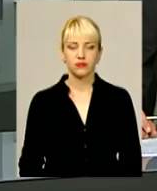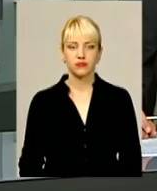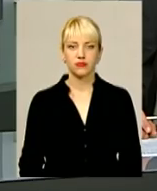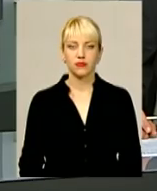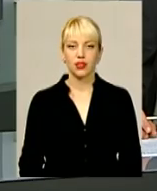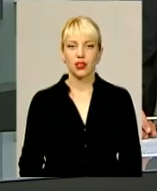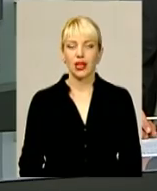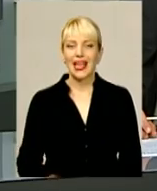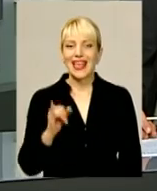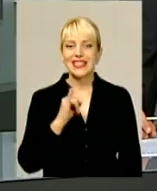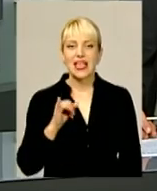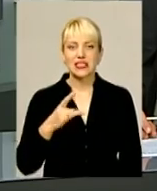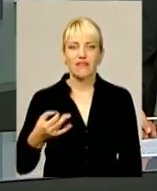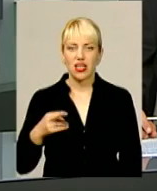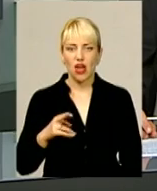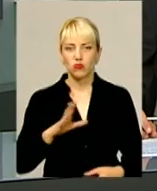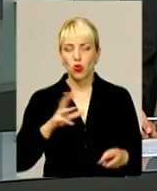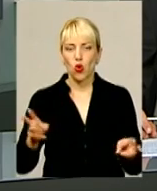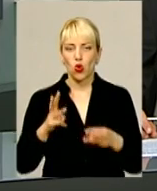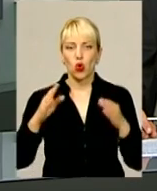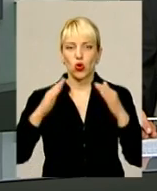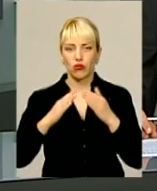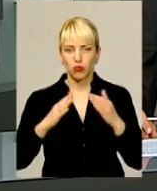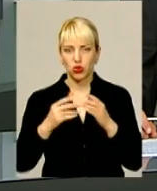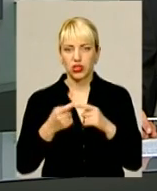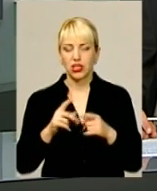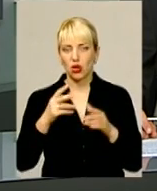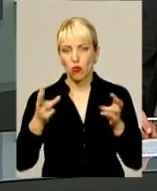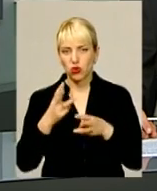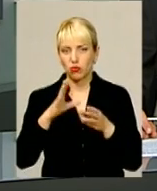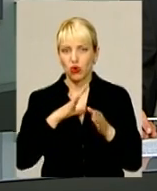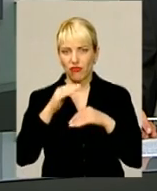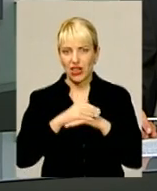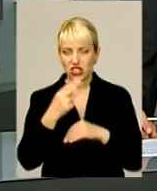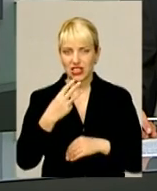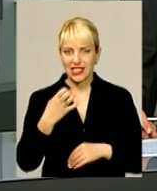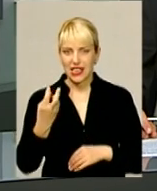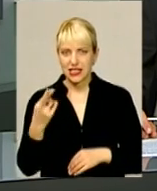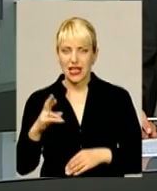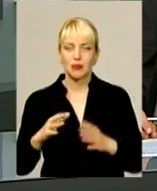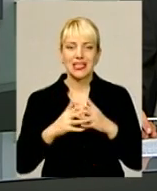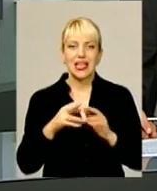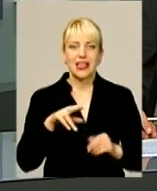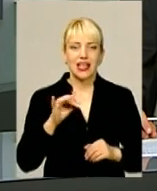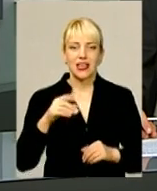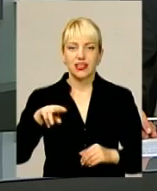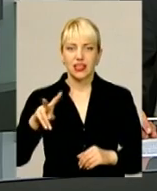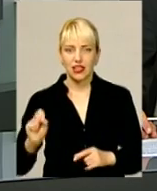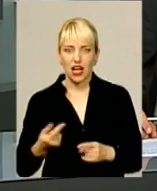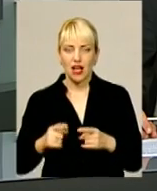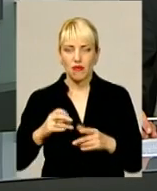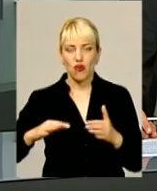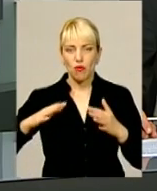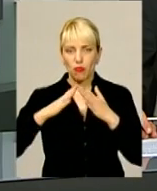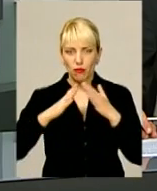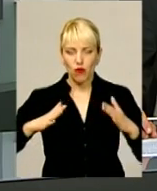В Узяславському районі горів житловий будинок. Пожежа сталася ввечері 30 серпня в селі Дертка. Вогонь розповсюдився на площу